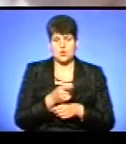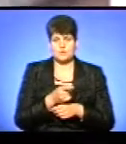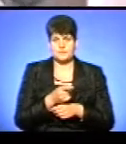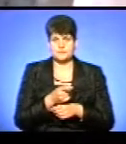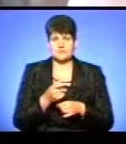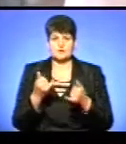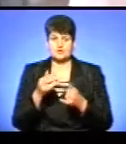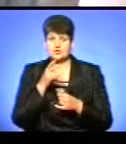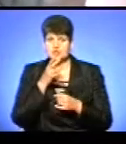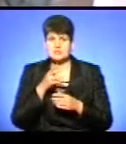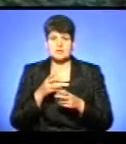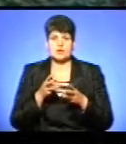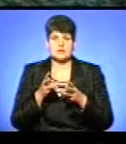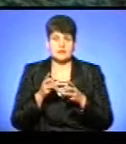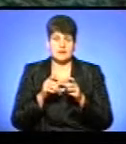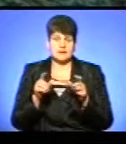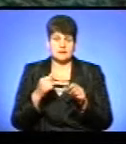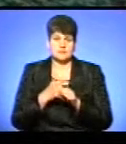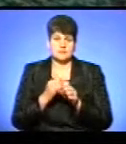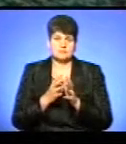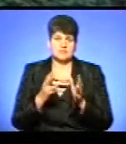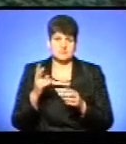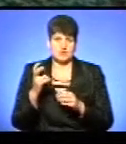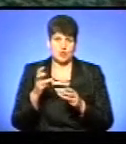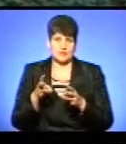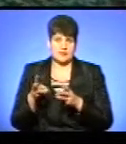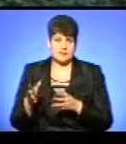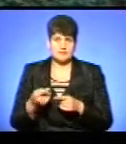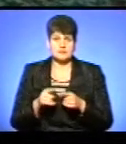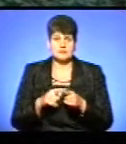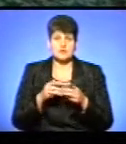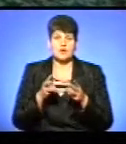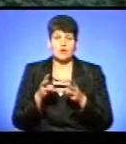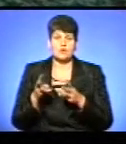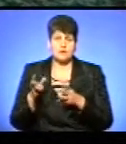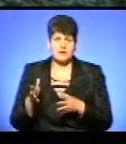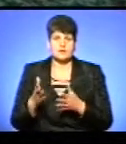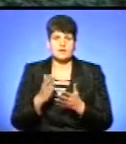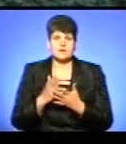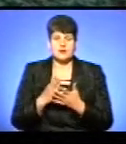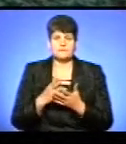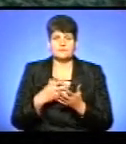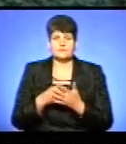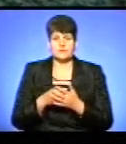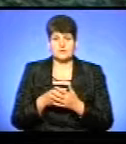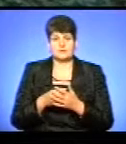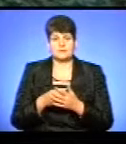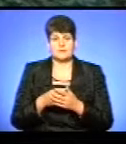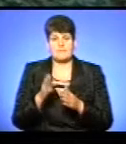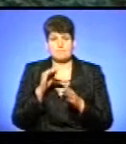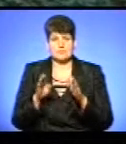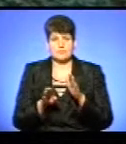На даний час котельні працюють понад 200 котелень. Але ці котельні, вони мають своє відомче підпередхування. Є